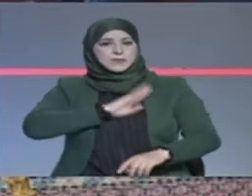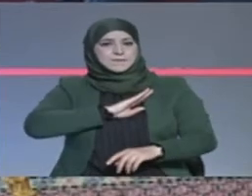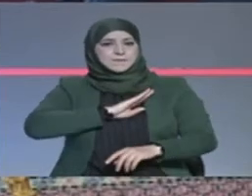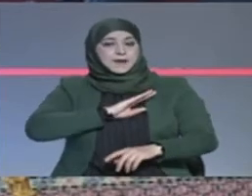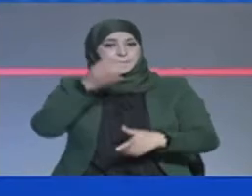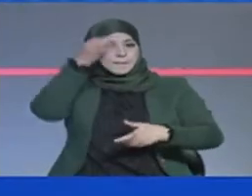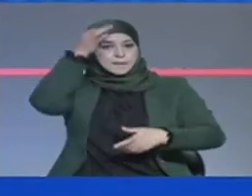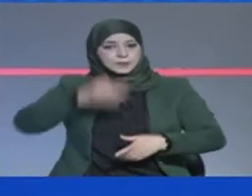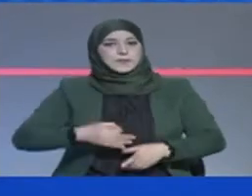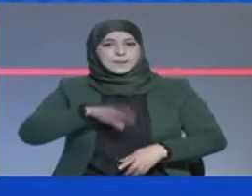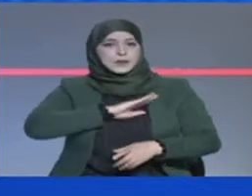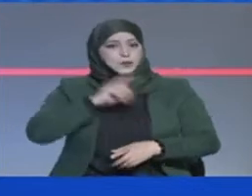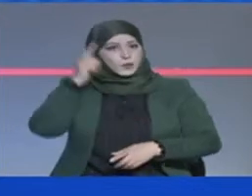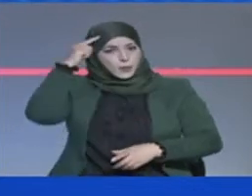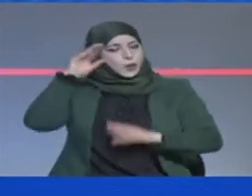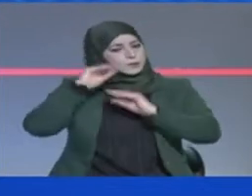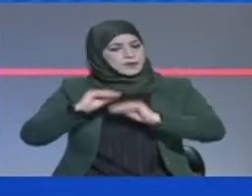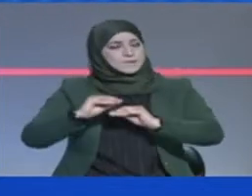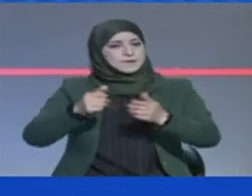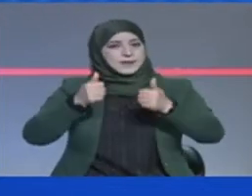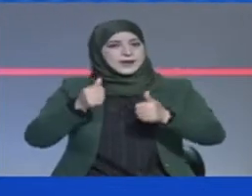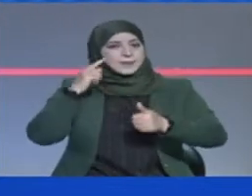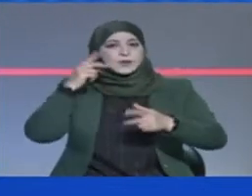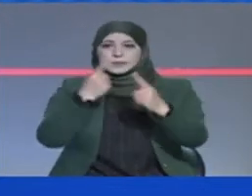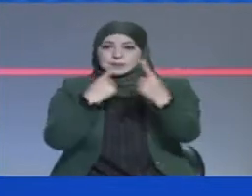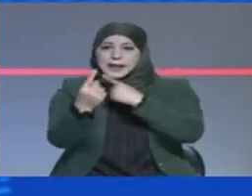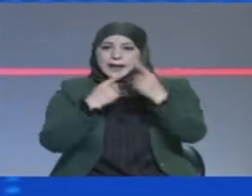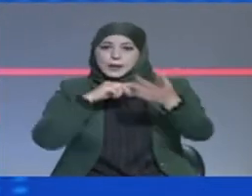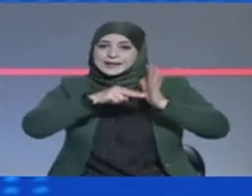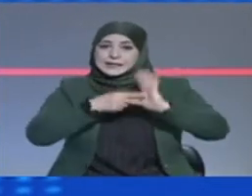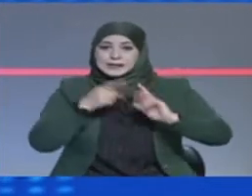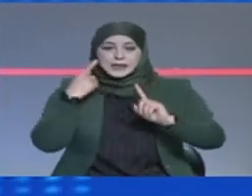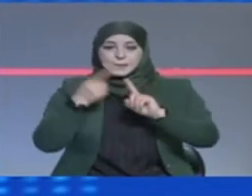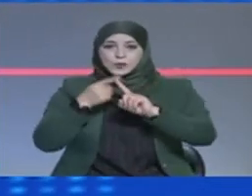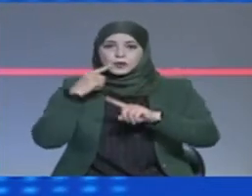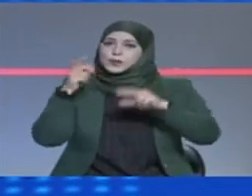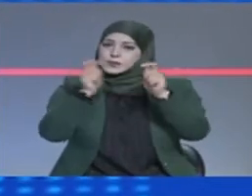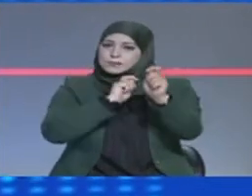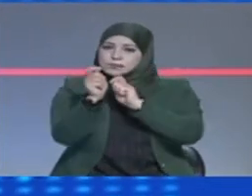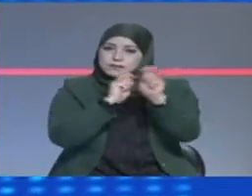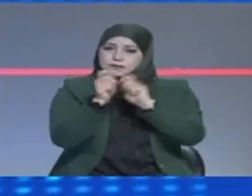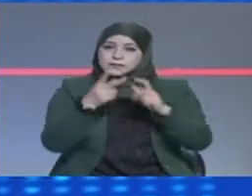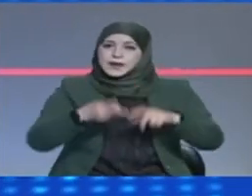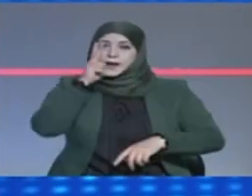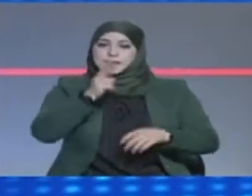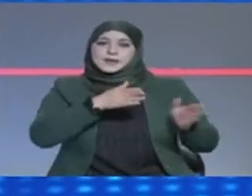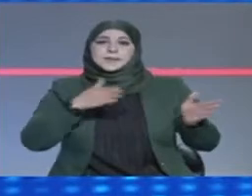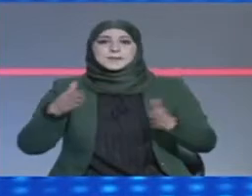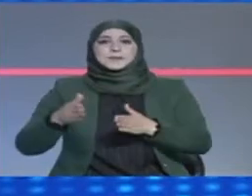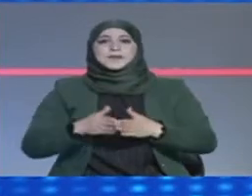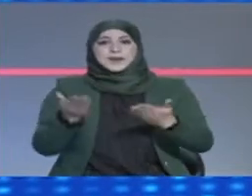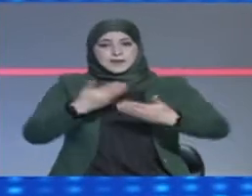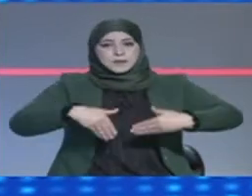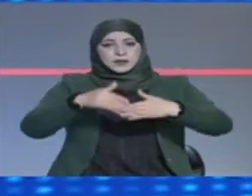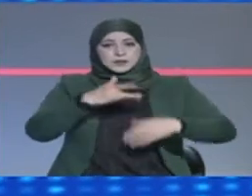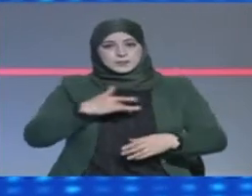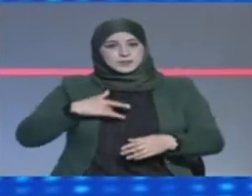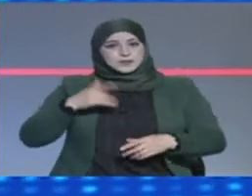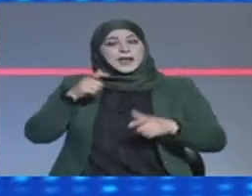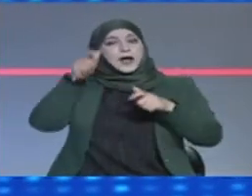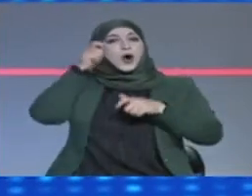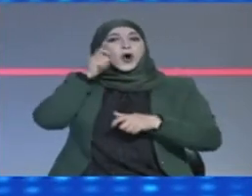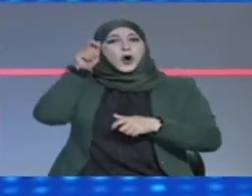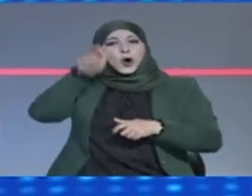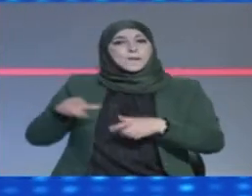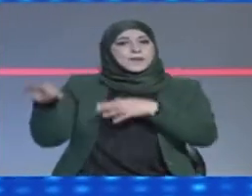المسئولية وتعقل وتوخي منهج الحوار وتكثيف التشاور في شأن الصحي قال عضو لجنة